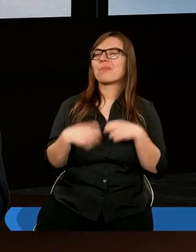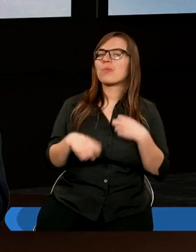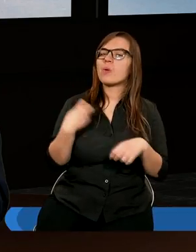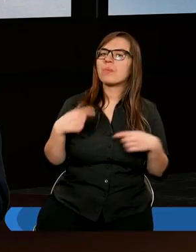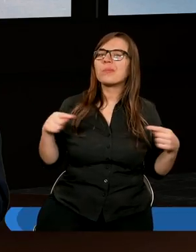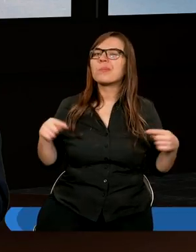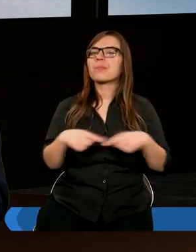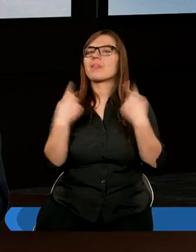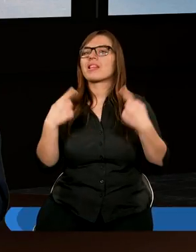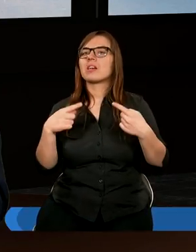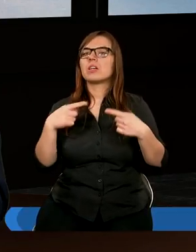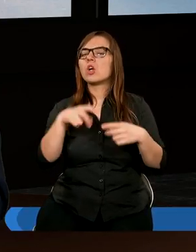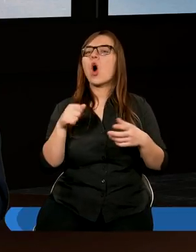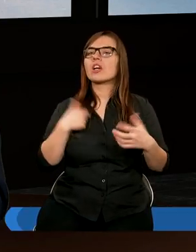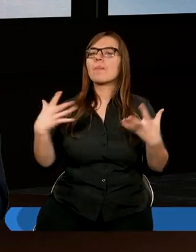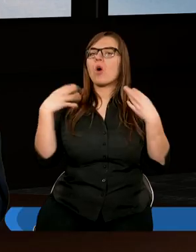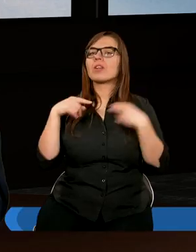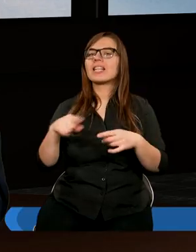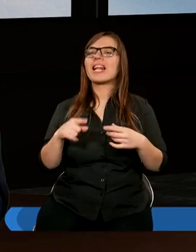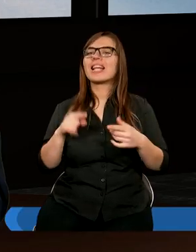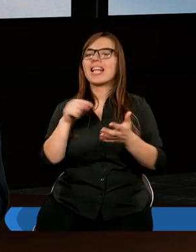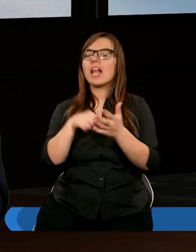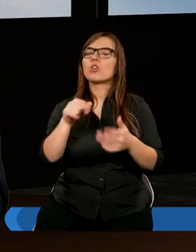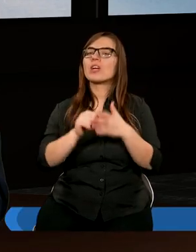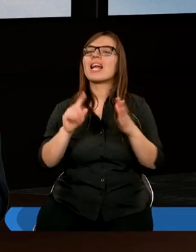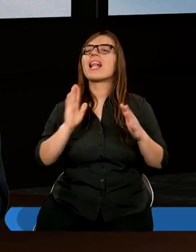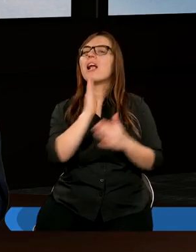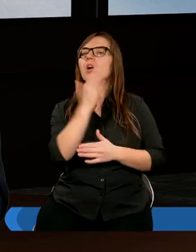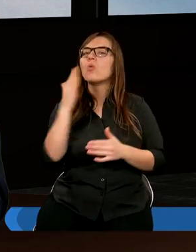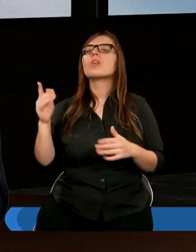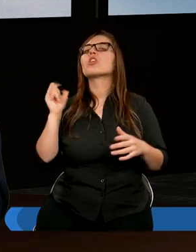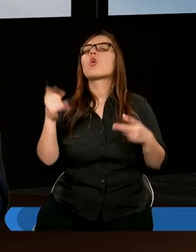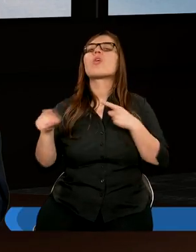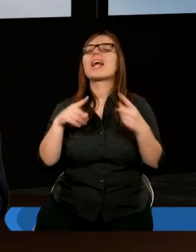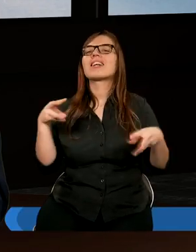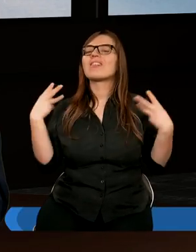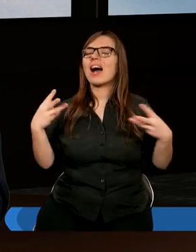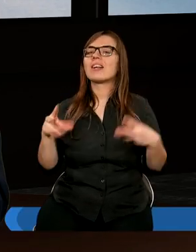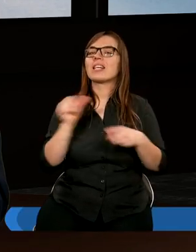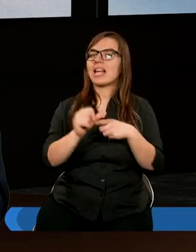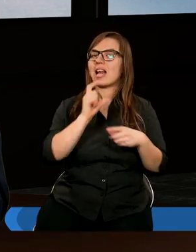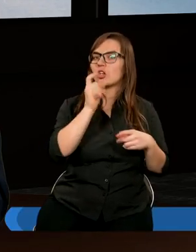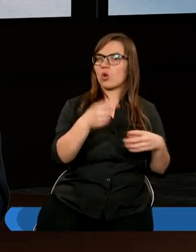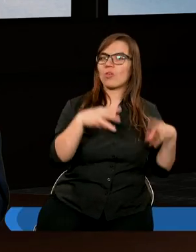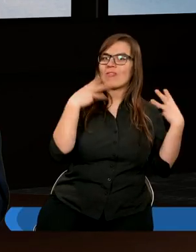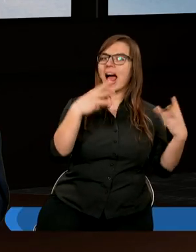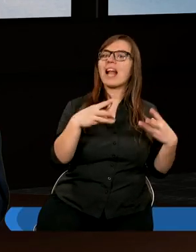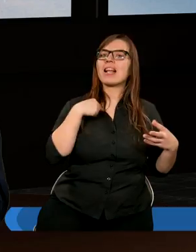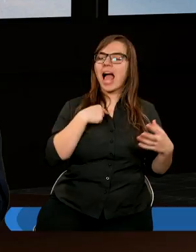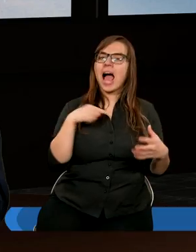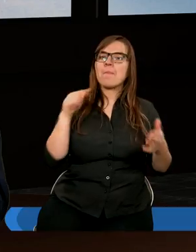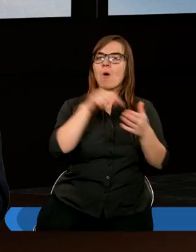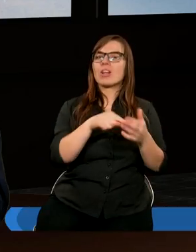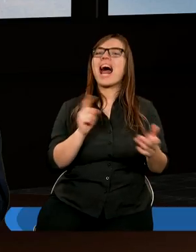osiągnięcia tego celu. I to jest taka ilustracja, co to znaczy ważne. To jest coś, co my postawimy